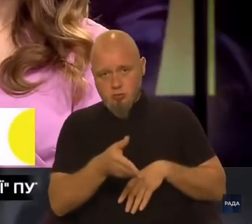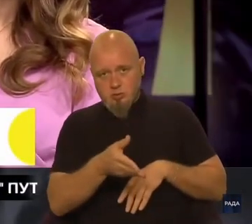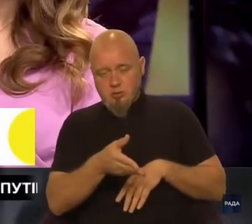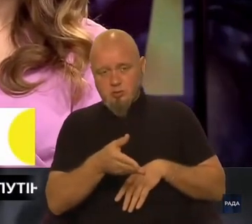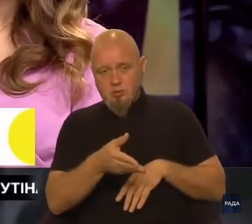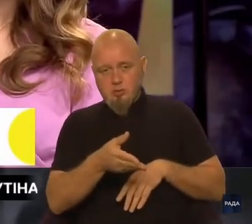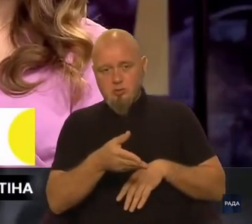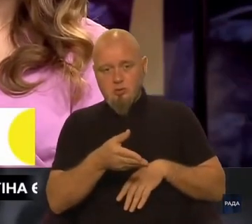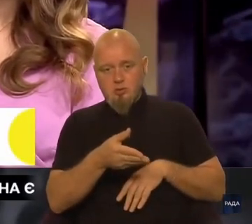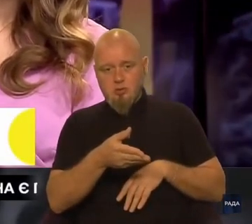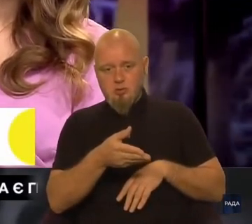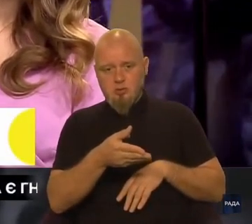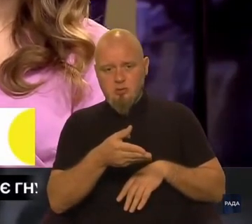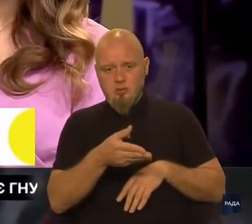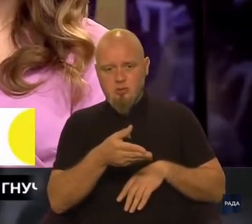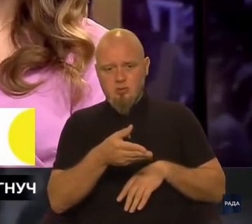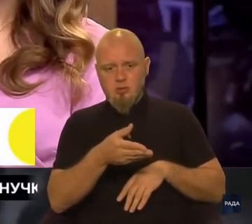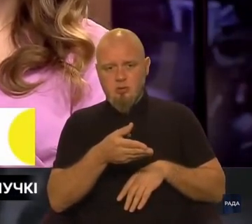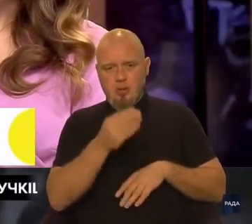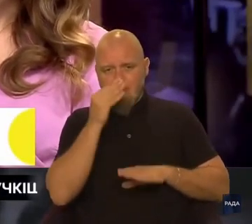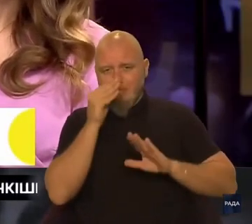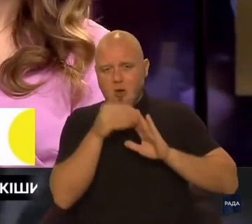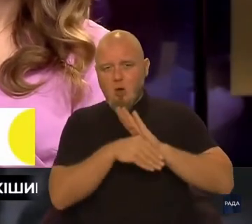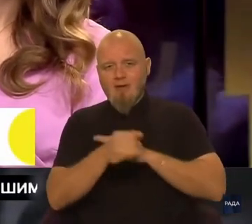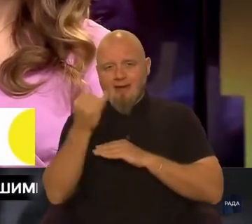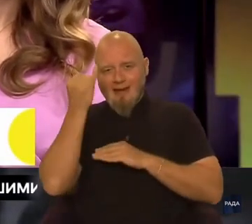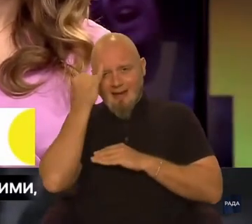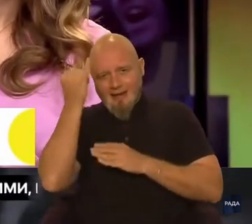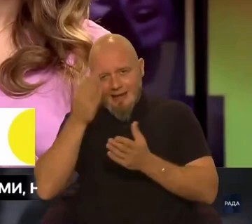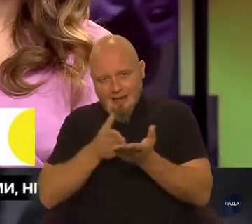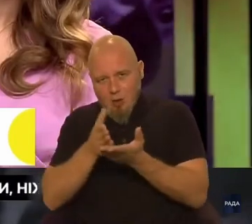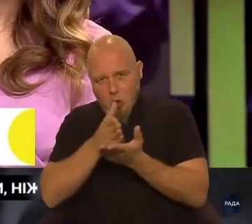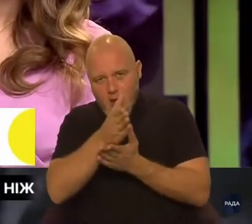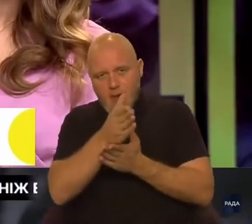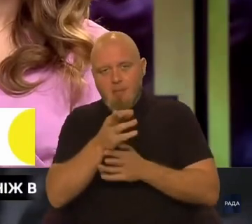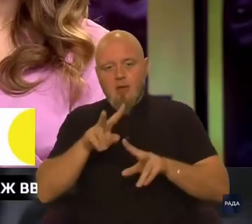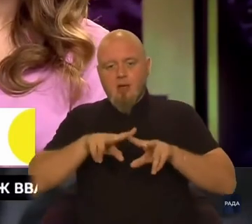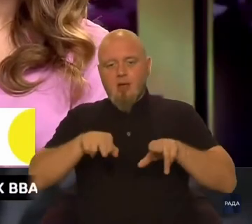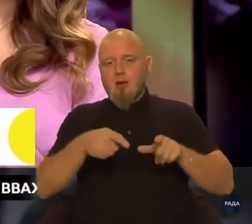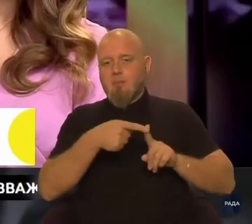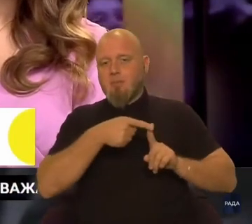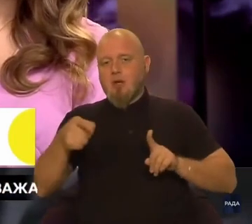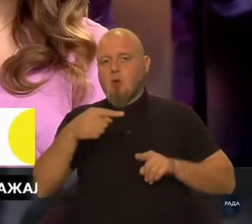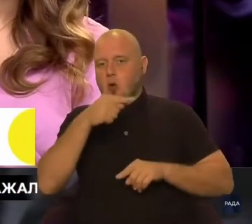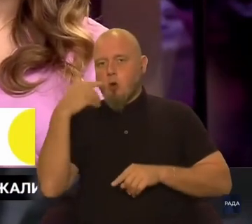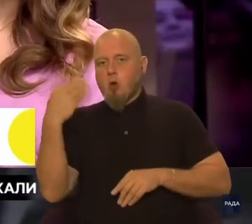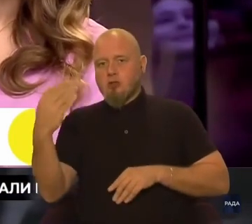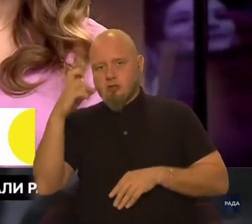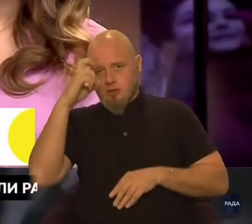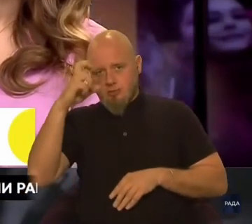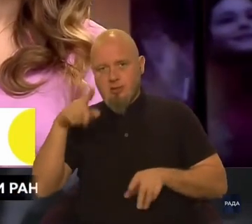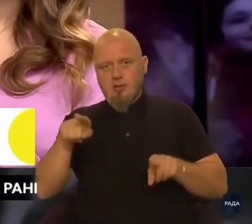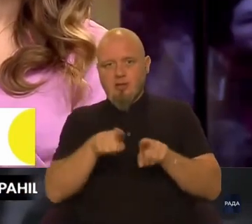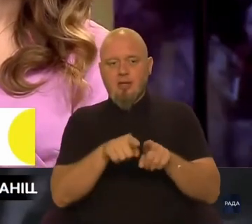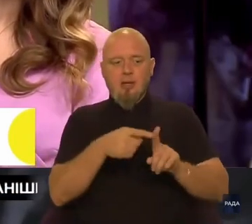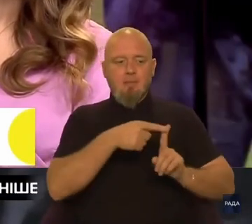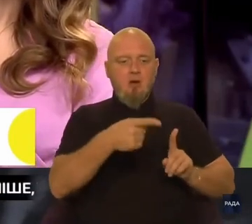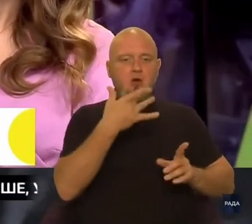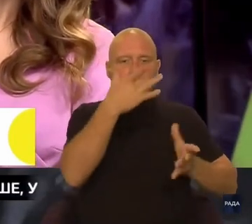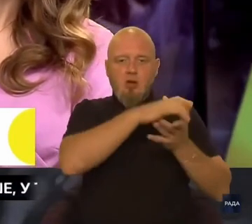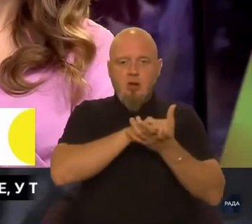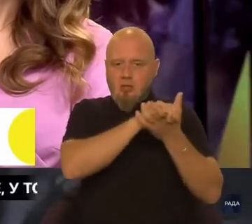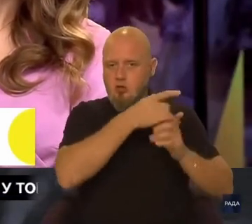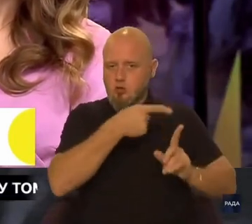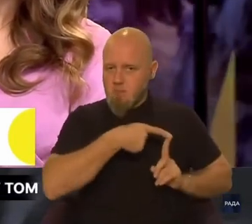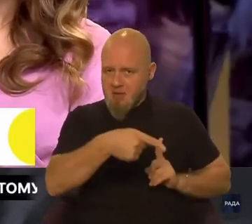приховані ідеологеми, як періоду Російської імперії, так і періоду Радянської